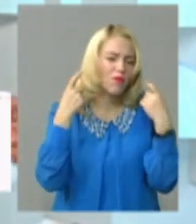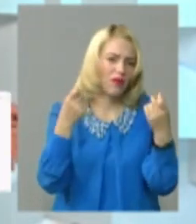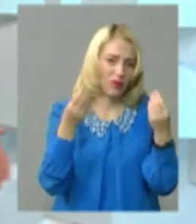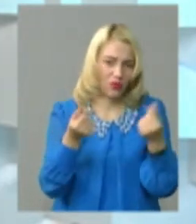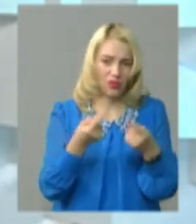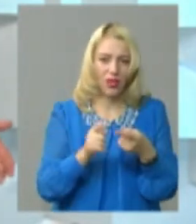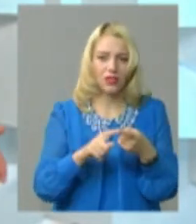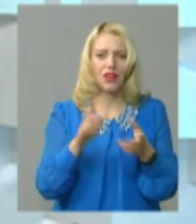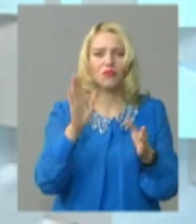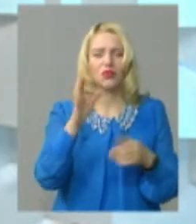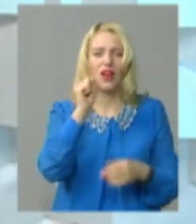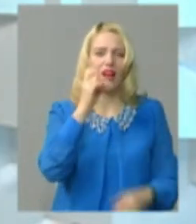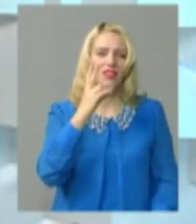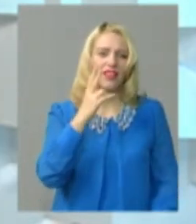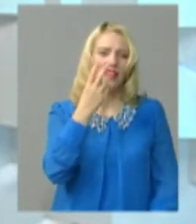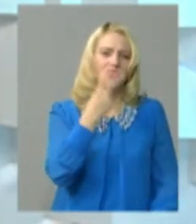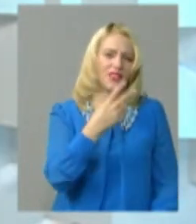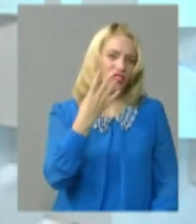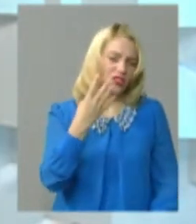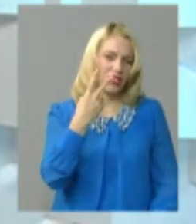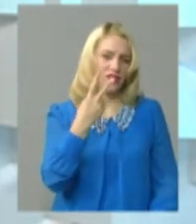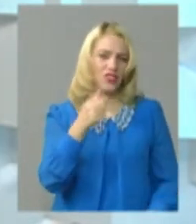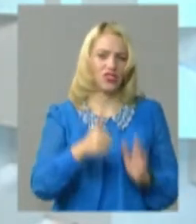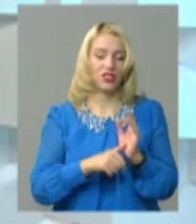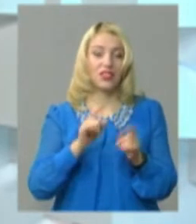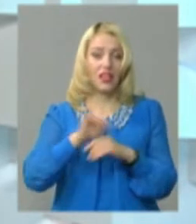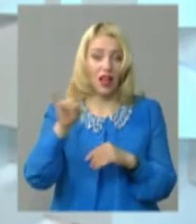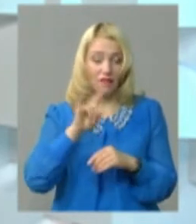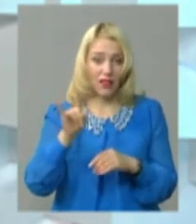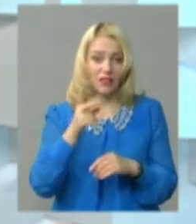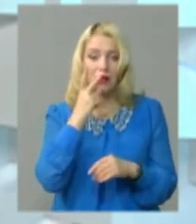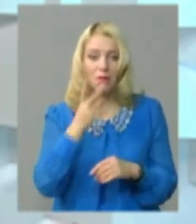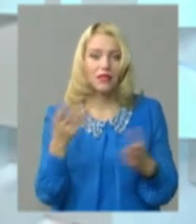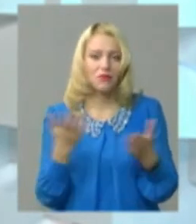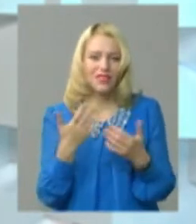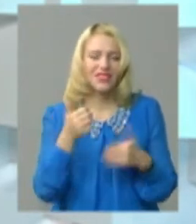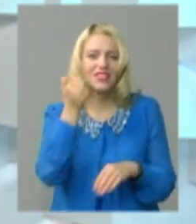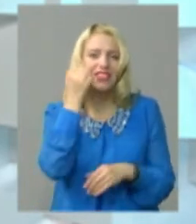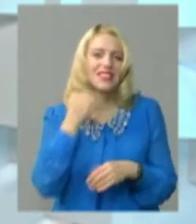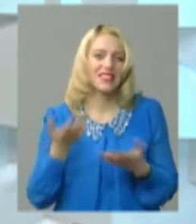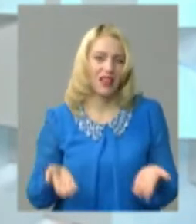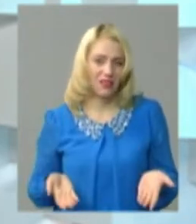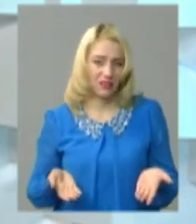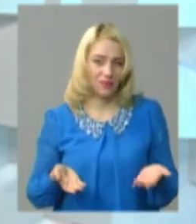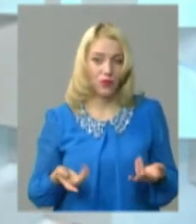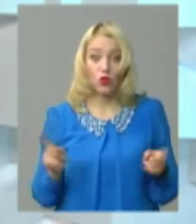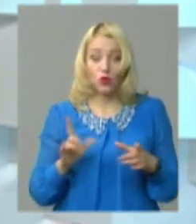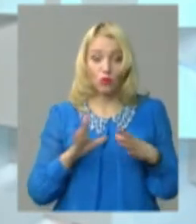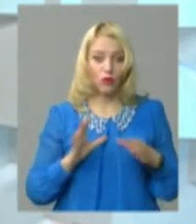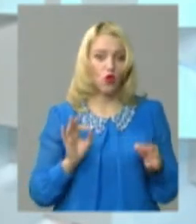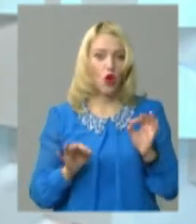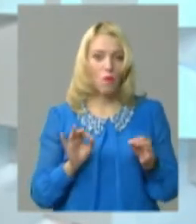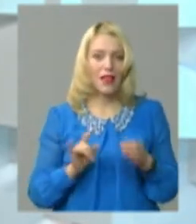буде якийсь Ан-24, Ан-26. Сьогодні ця авіація, ми бачимо, яка вона давно застаріла. Для того, щоб був